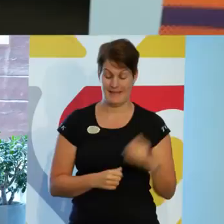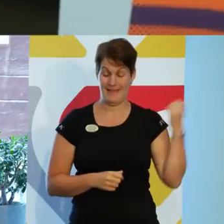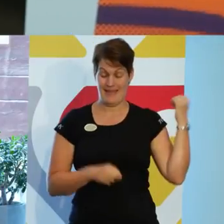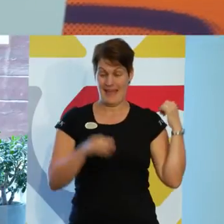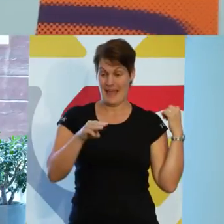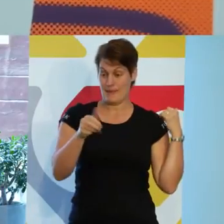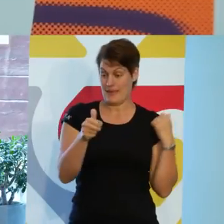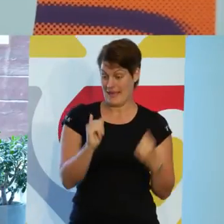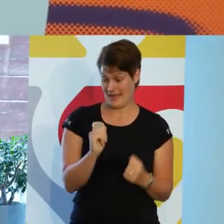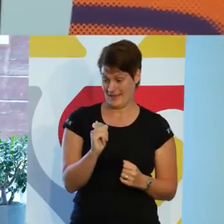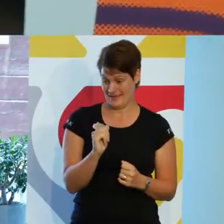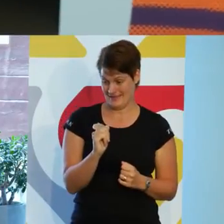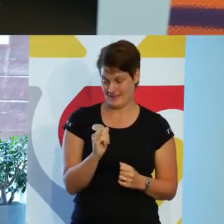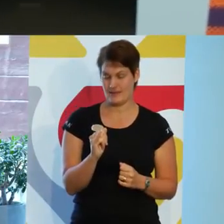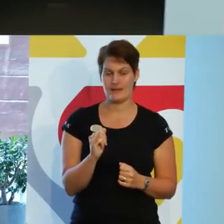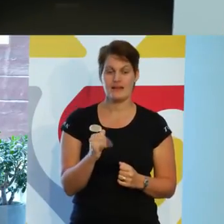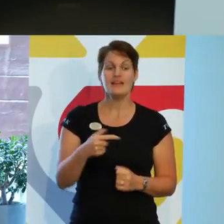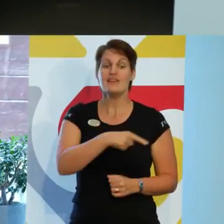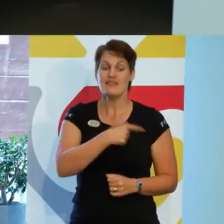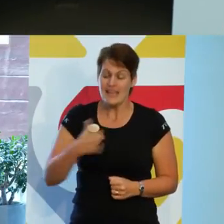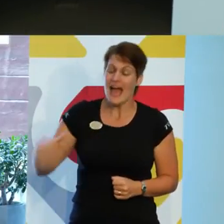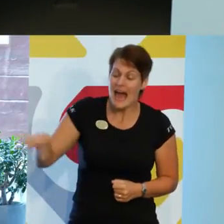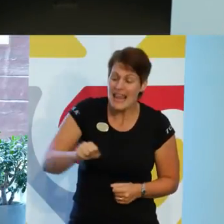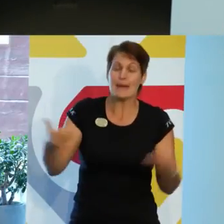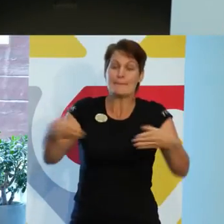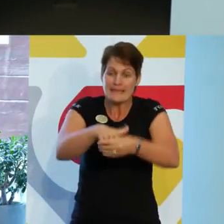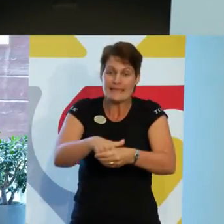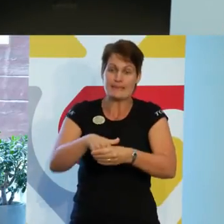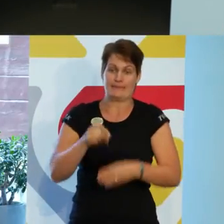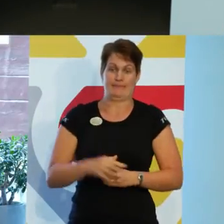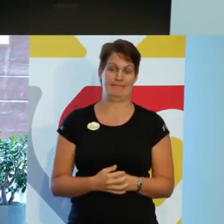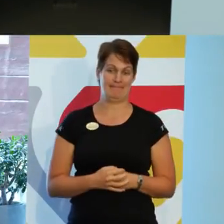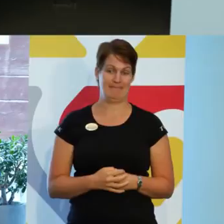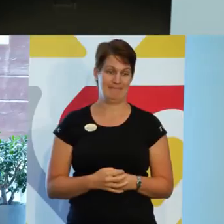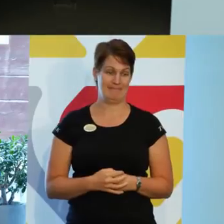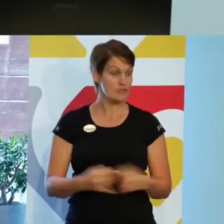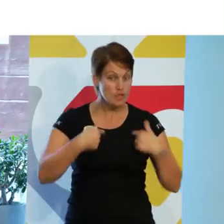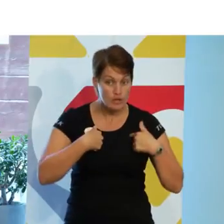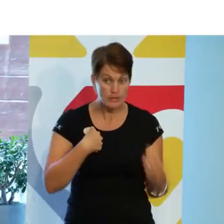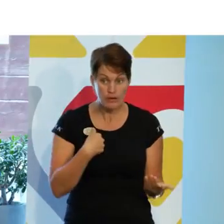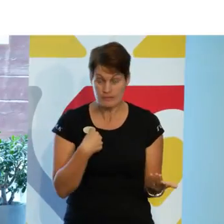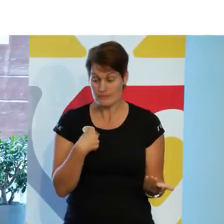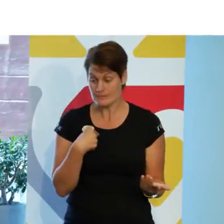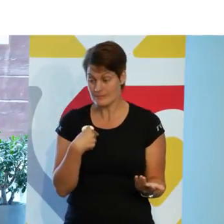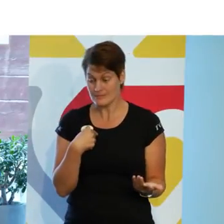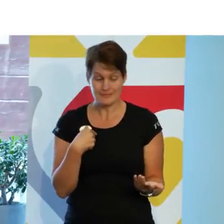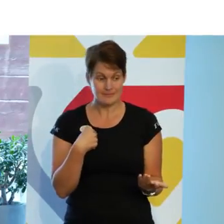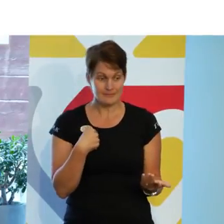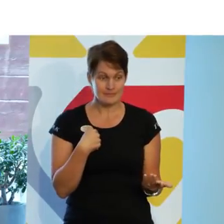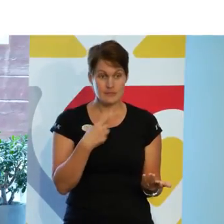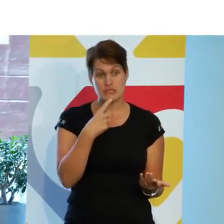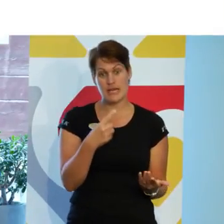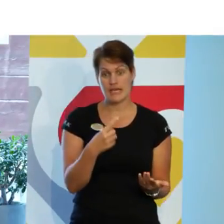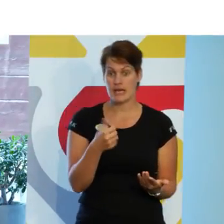Normbevararnas intresseförening ingår vi ju alla i. Jag gör det. Om, säg, ett